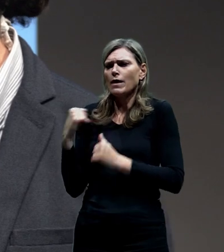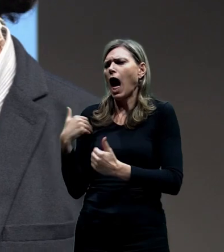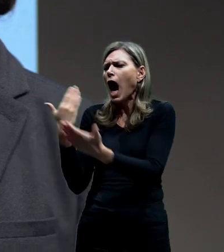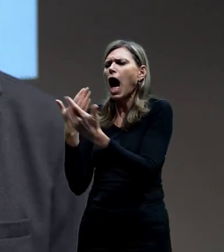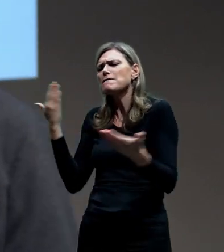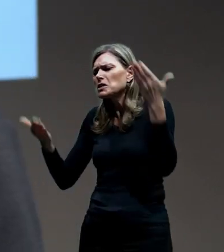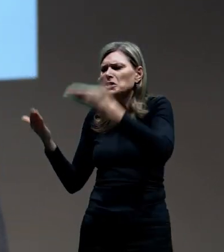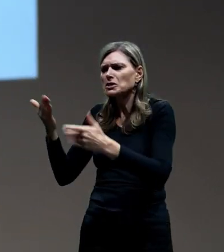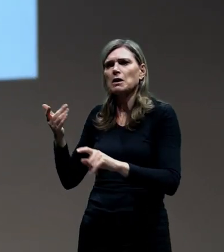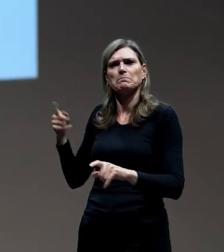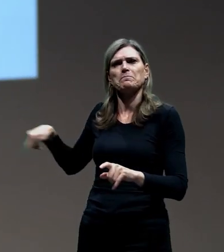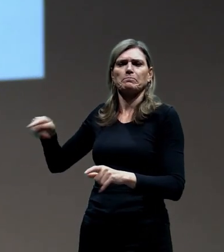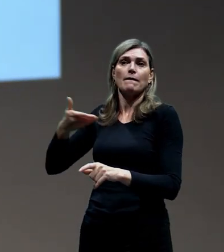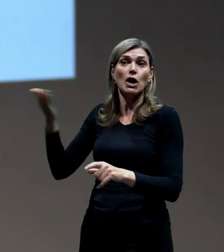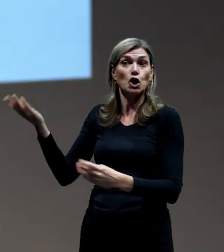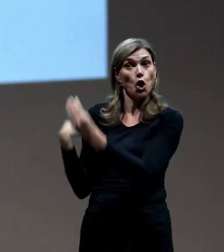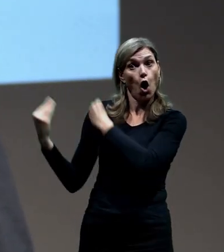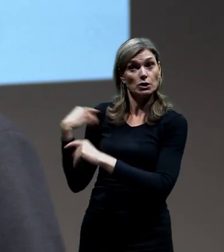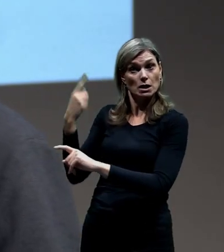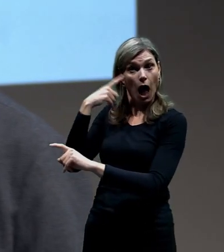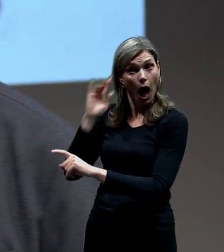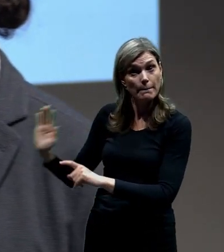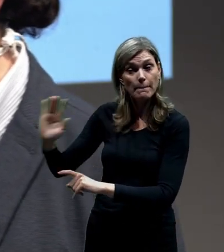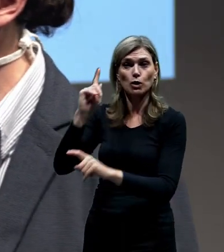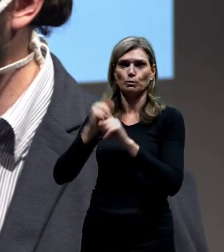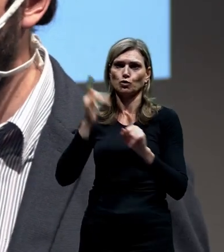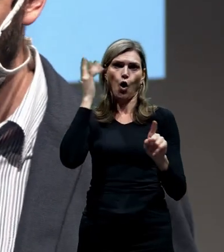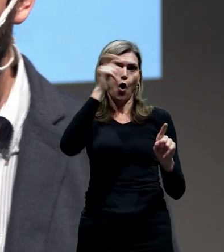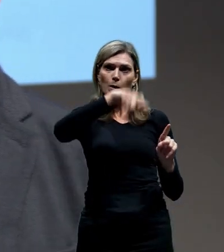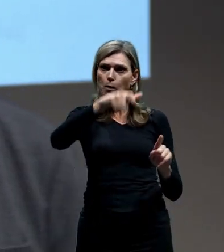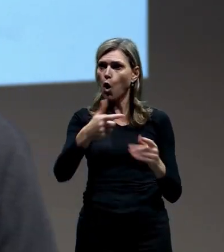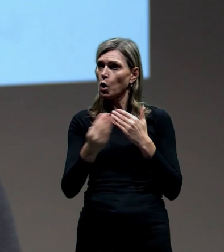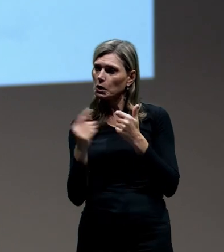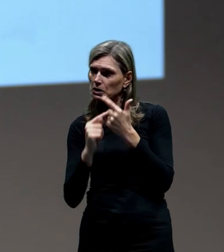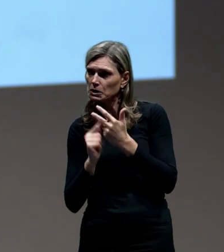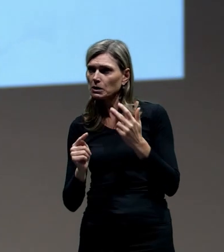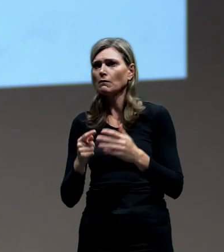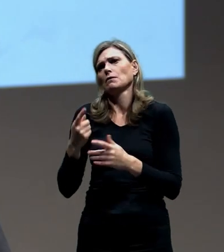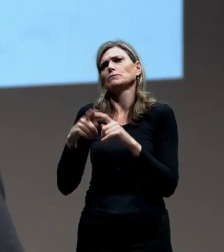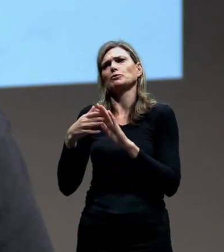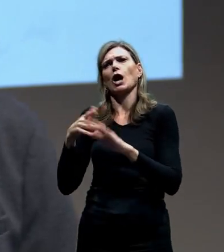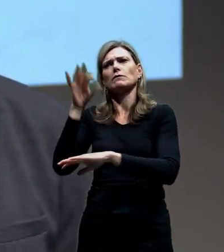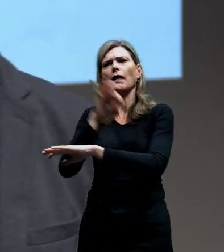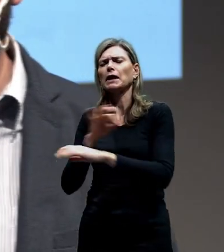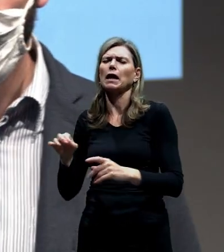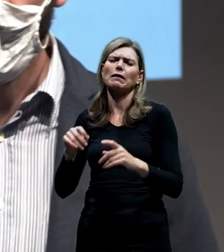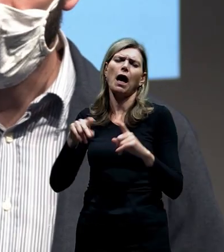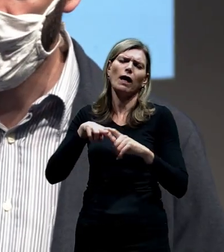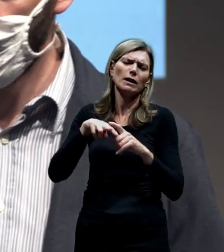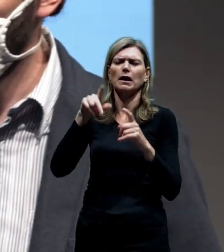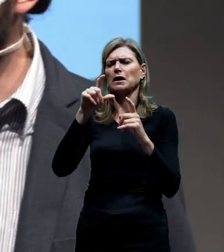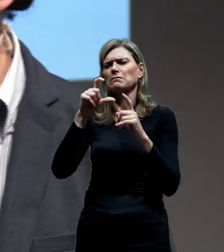od laické veřejnosti i odborné veřejnosti, ať už to byly Atelier 2A nebo Atelier D3A,